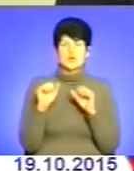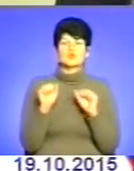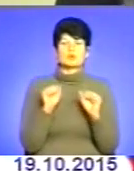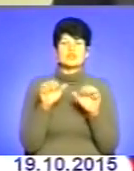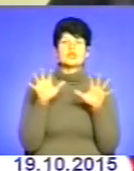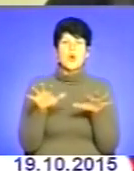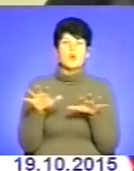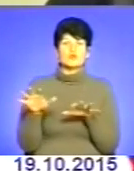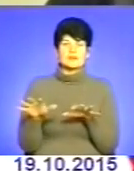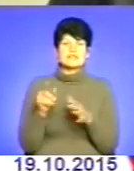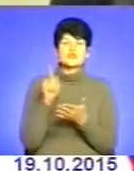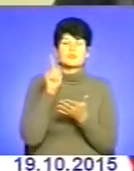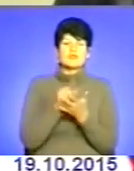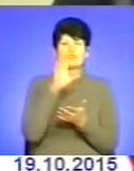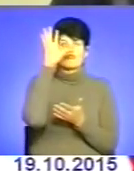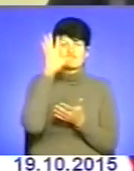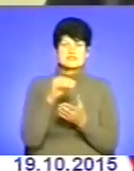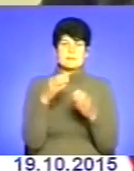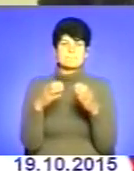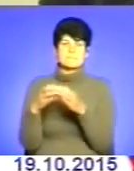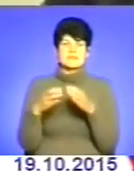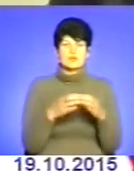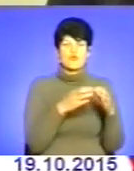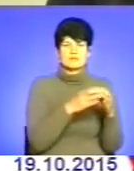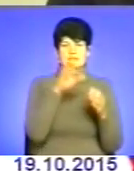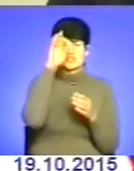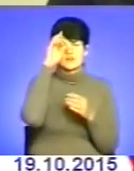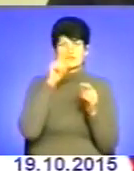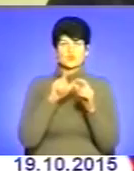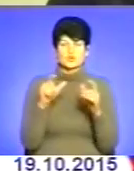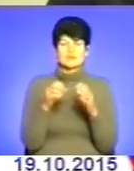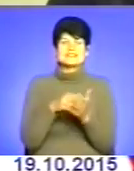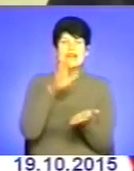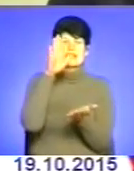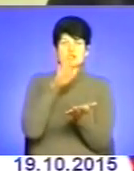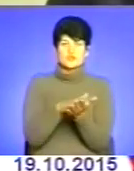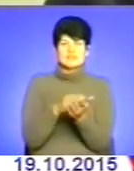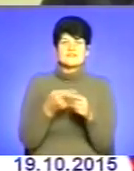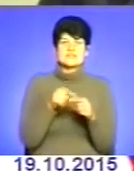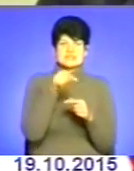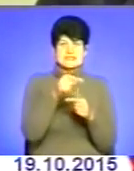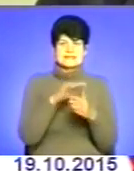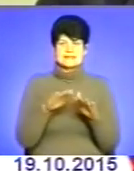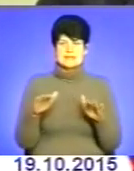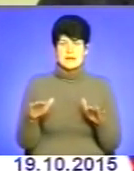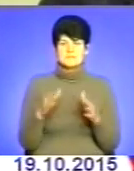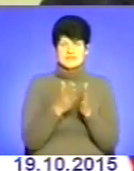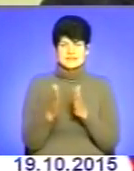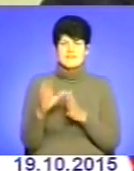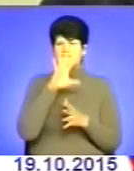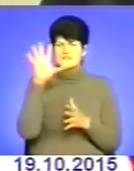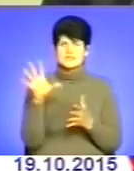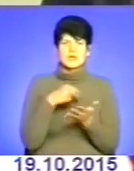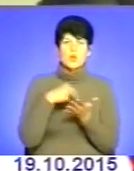Яким зобов'язано всі підрозділи, всі державні структури зареєструватися в цій системі І всі закупівлі